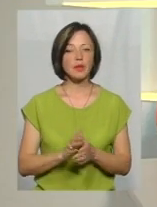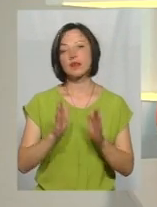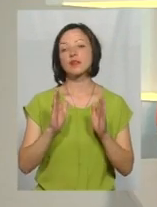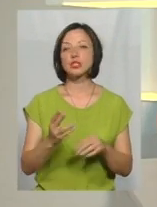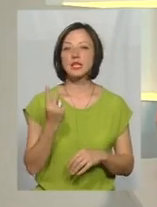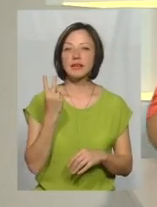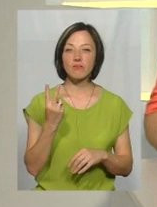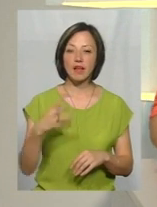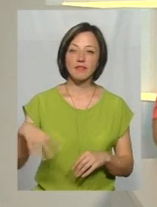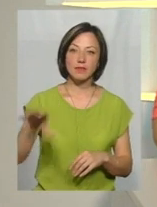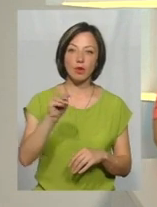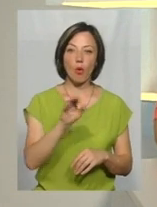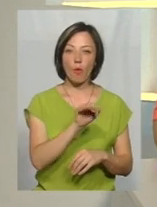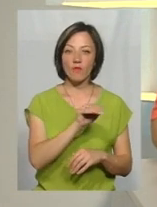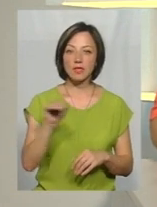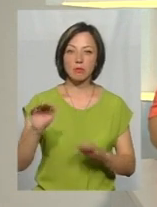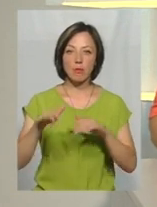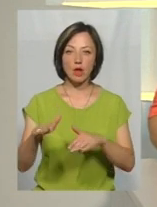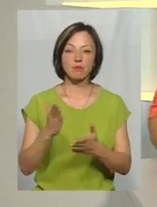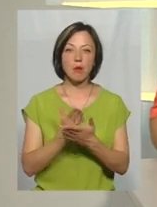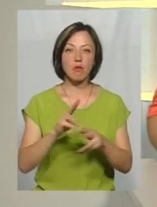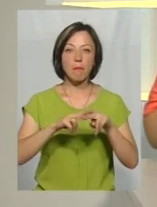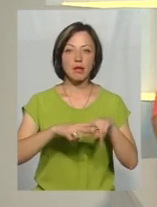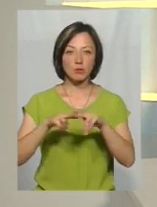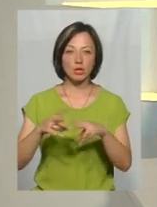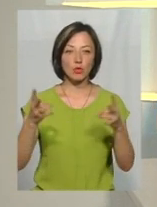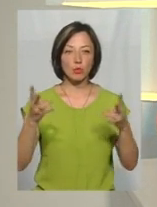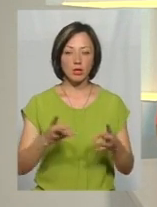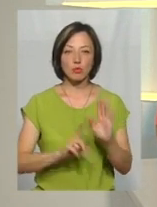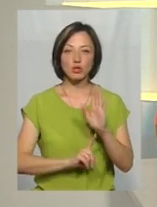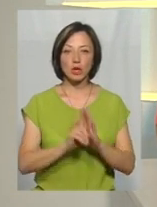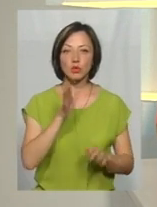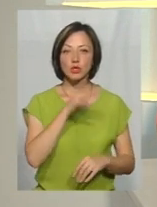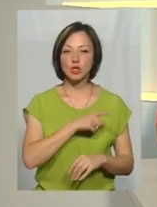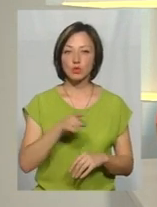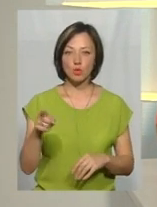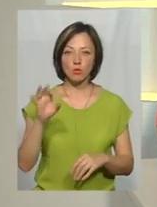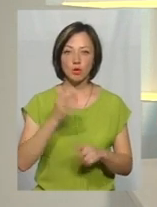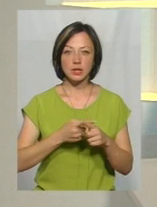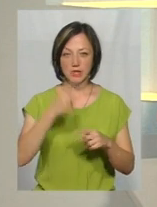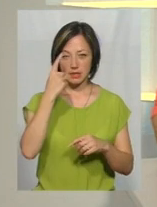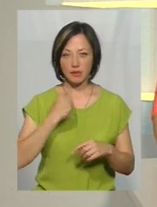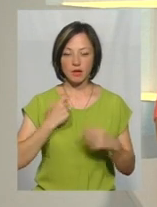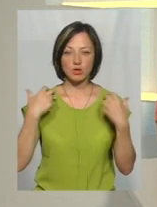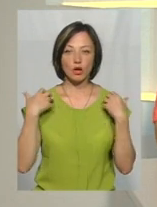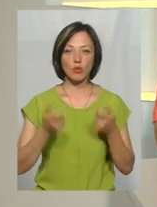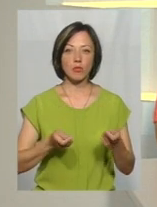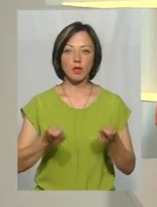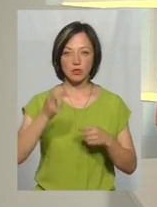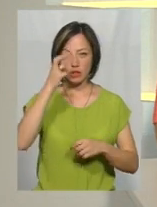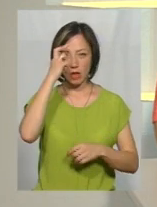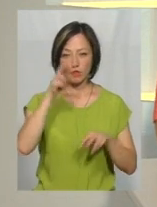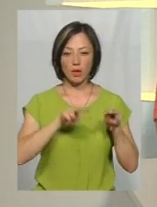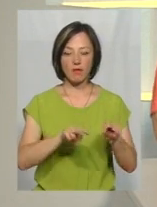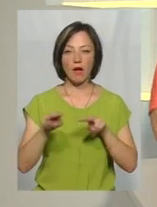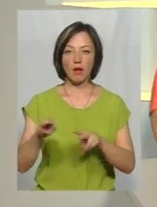два з усіх офіційних пляжів мають паспорти, необхідні для початку сезону. Про це нам заявив начальник управління державного